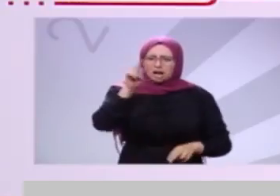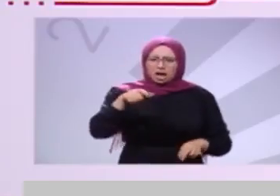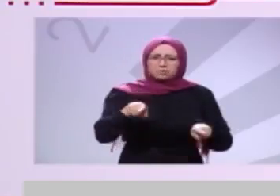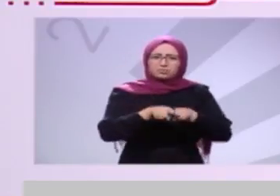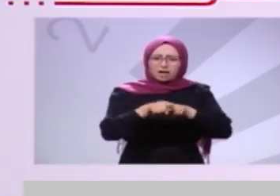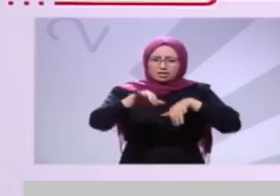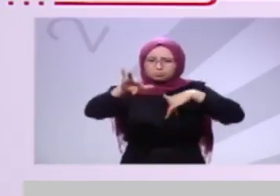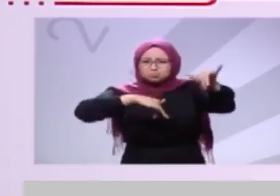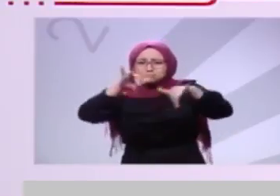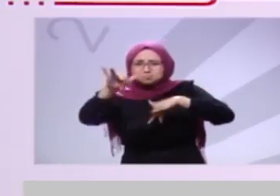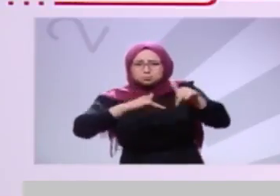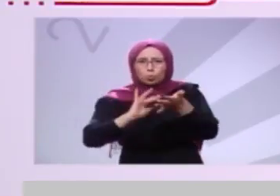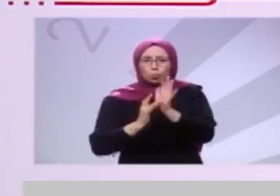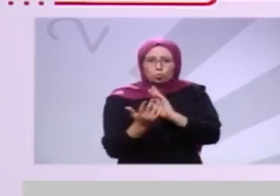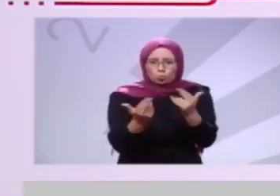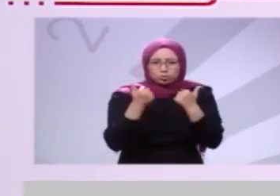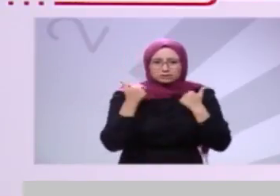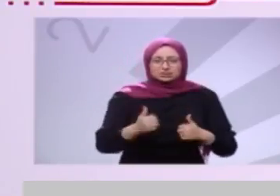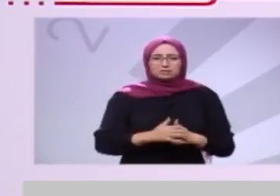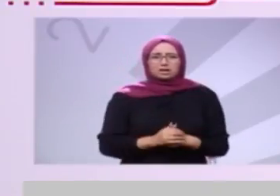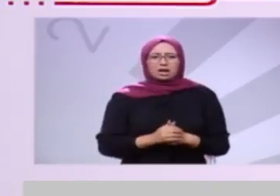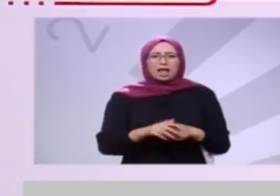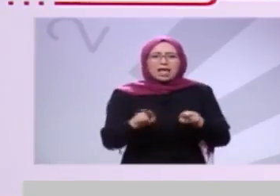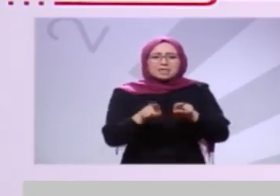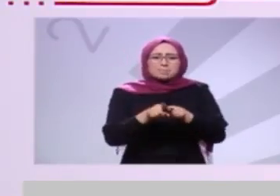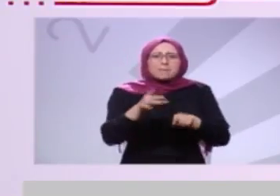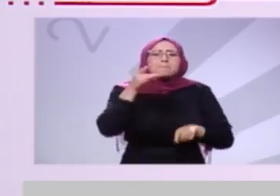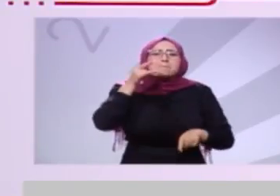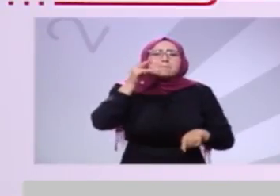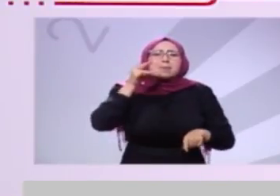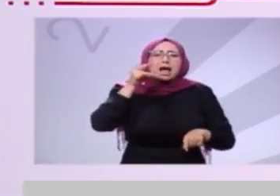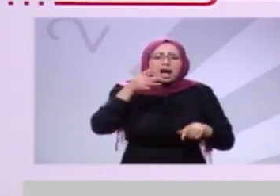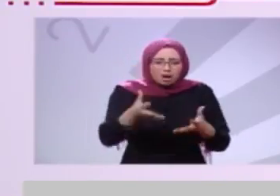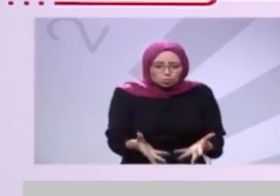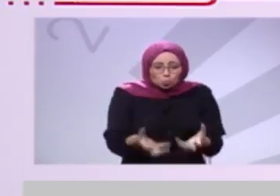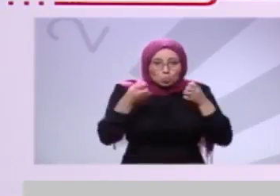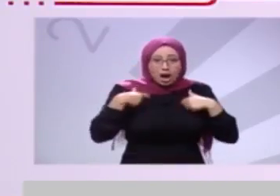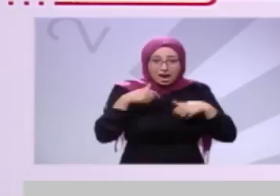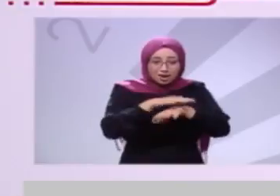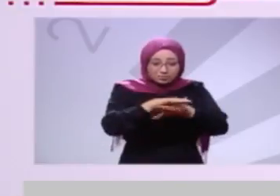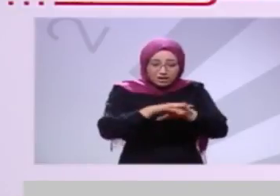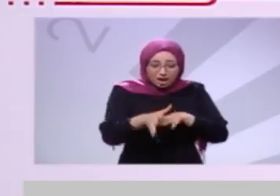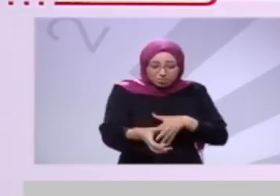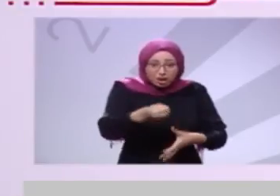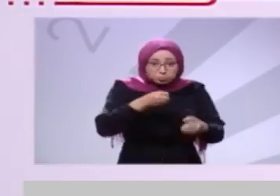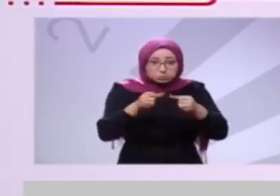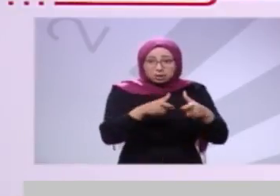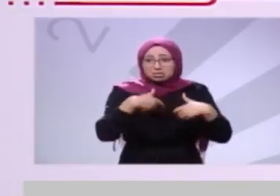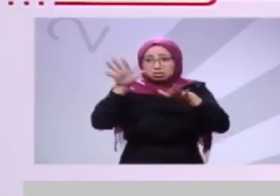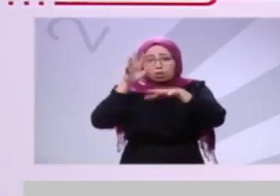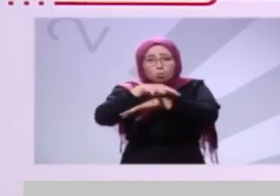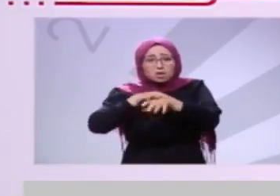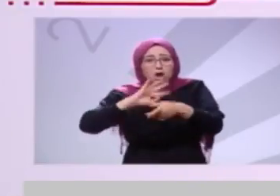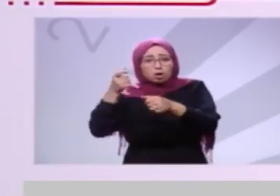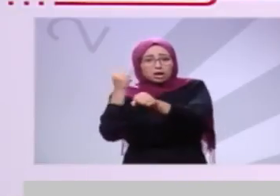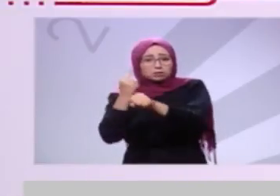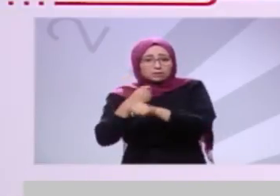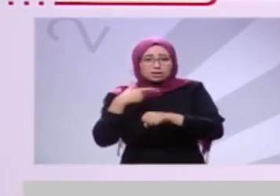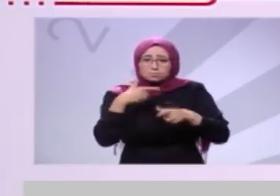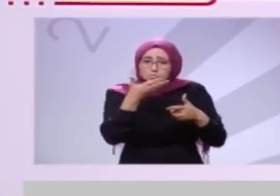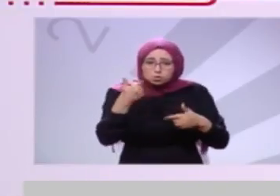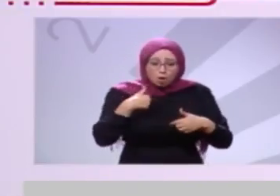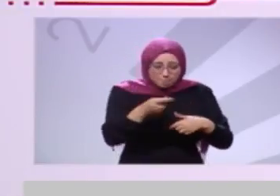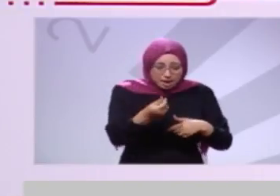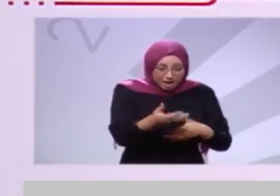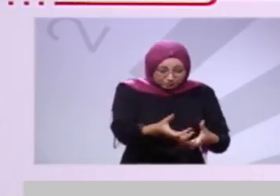الحركية الموجودة في الجهة ثرواتنا الطبيعية كيف الملح ما فهماش علاش يتصنع في جهات اخرى قادرين اننا نصنعوه في